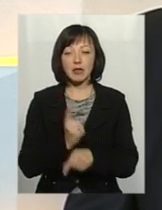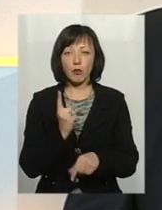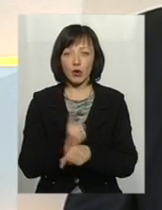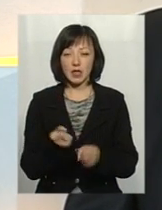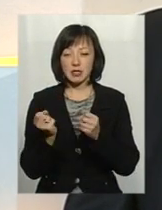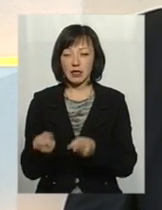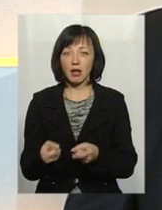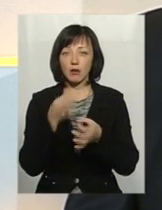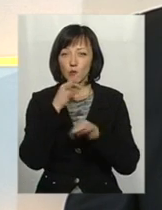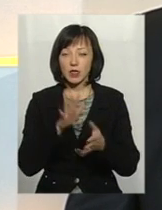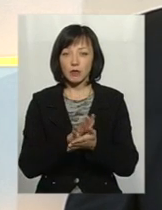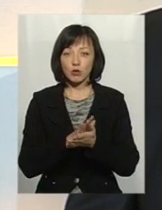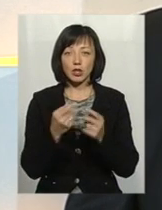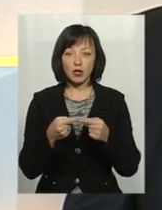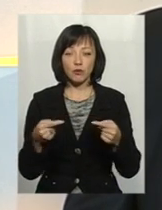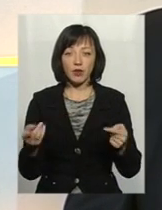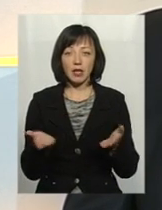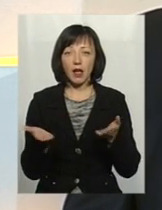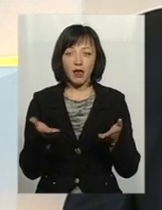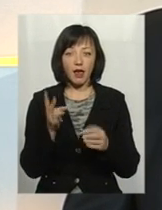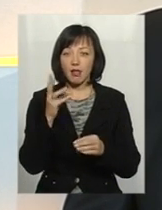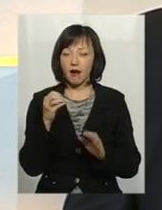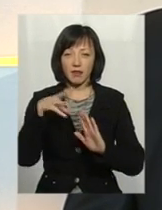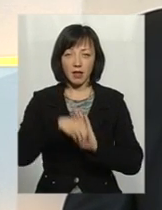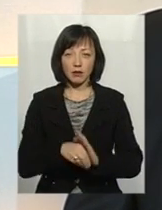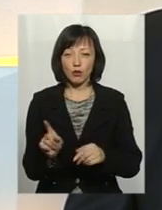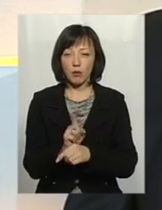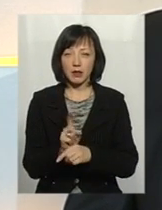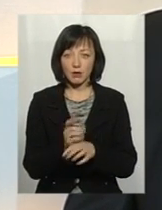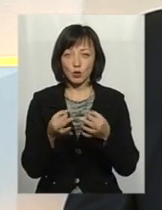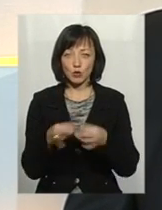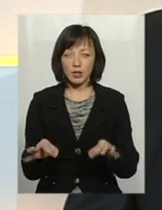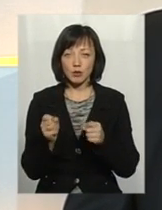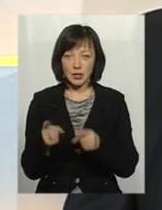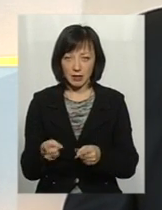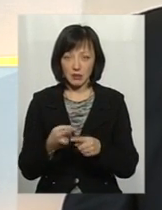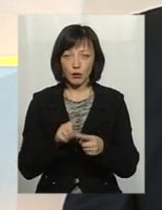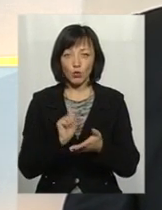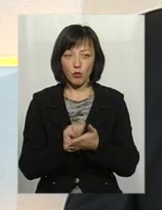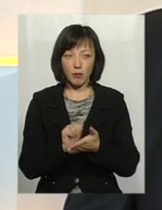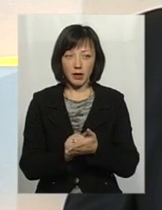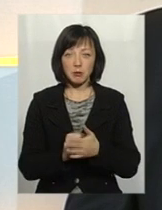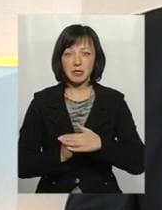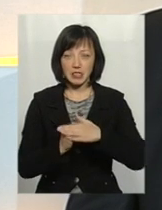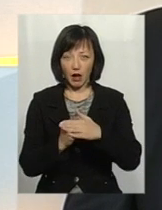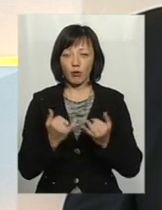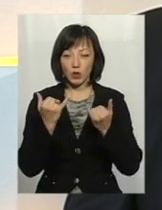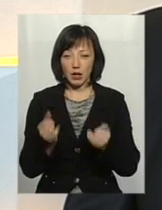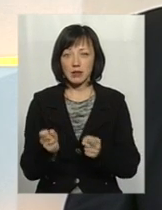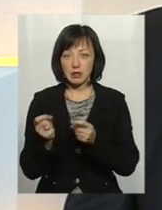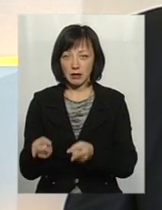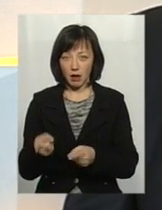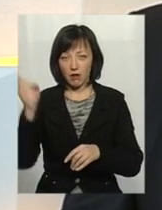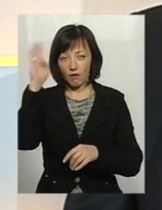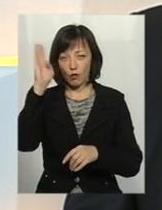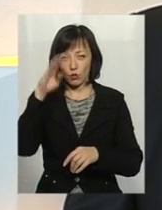скидання будь-яких забронюючих речовин, які не внесені у норматив гранично допустимого скиду. Це документ, який підставить для скидання у